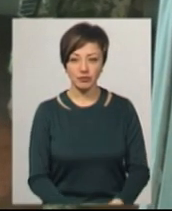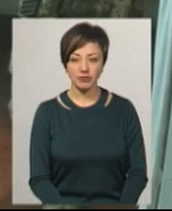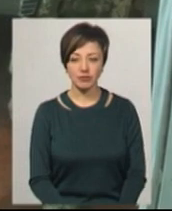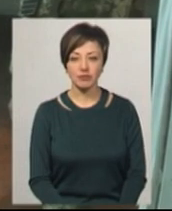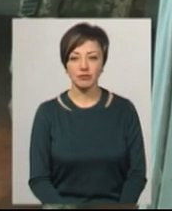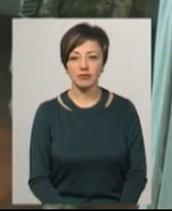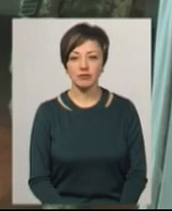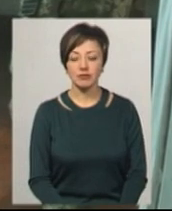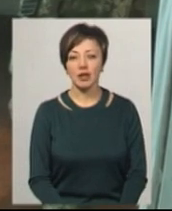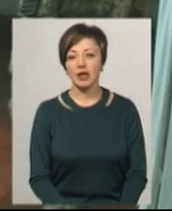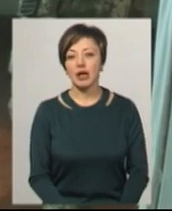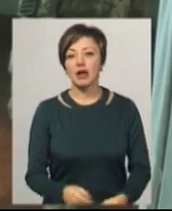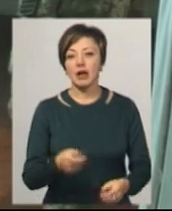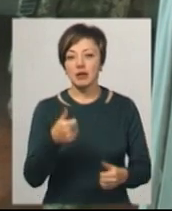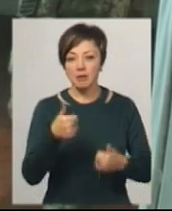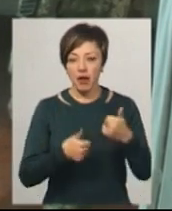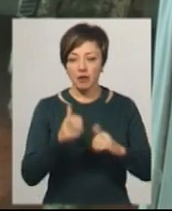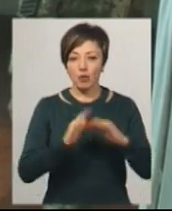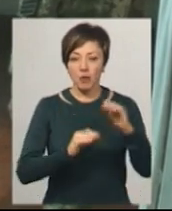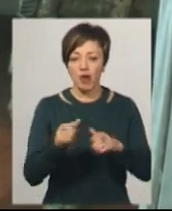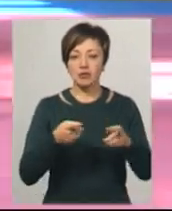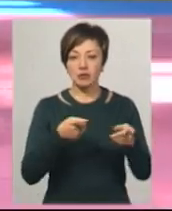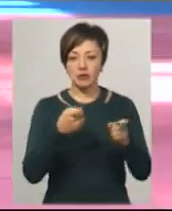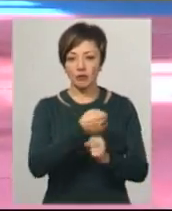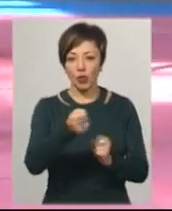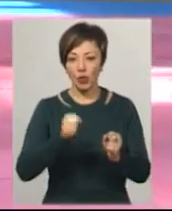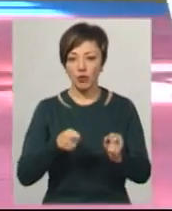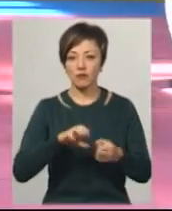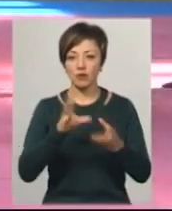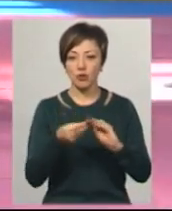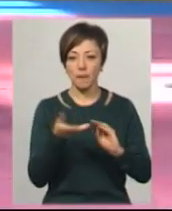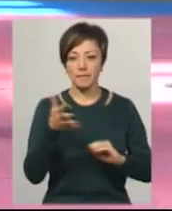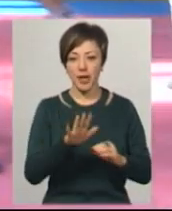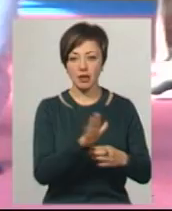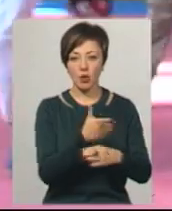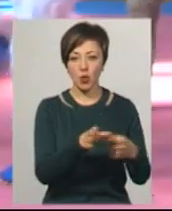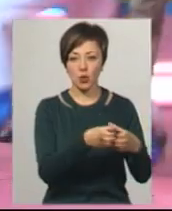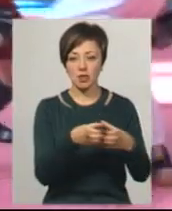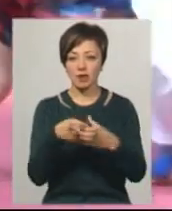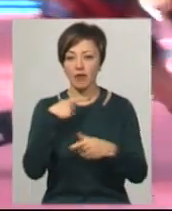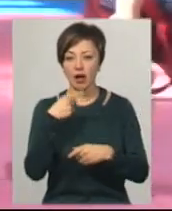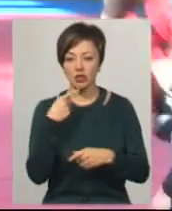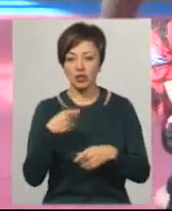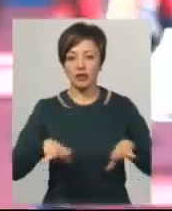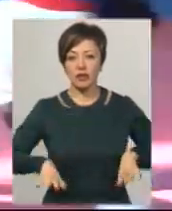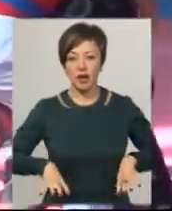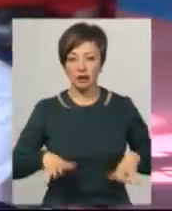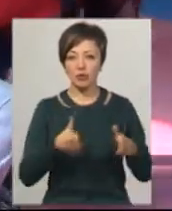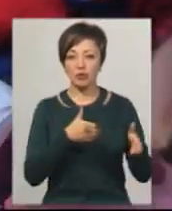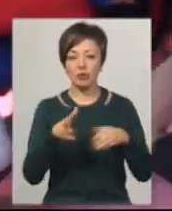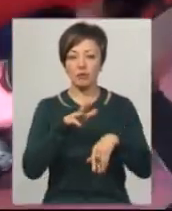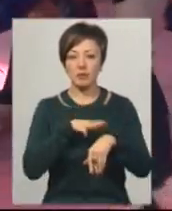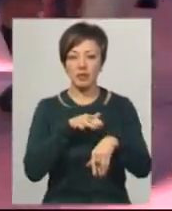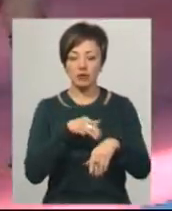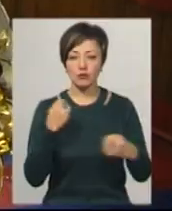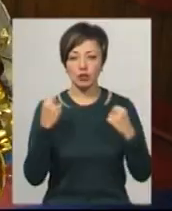Тріляла з бойової зброї, змагалася в рукопашному бою. Всього було представлено п'ять розділів, каже директор Хмельницький підготовчий міліцейської спортивної школи